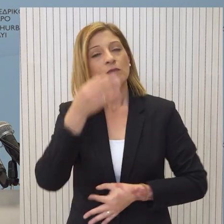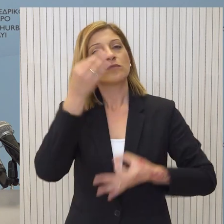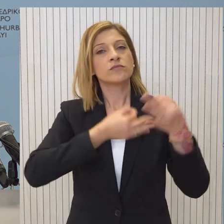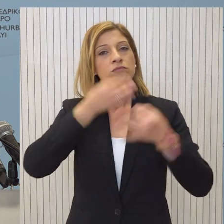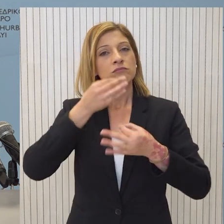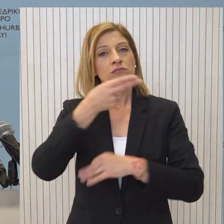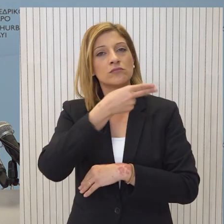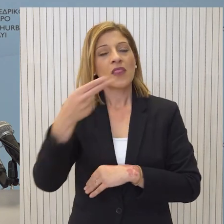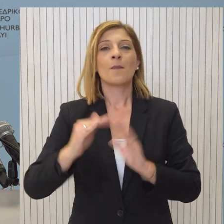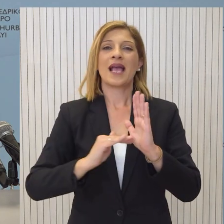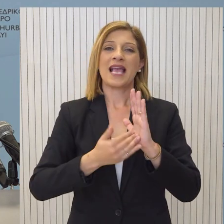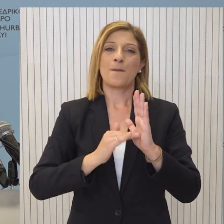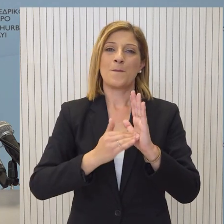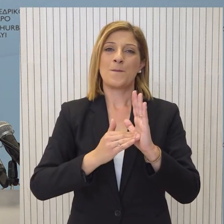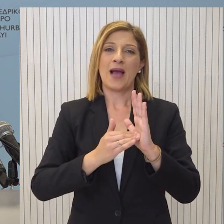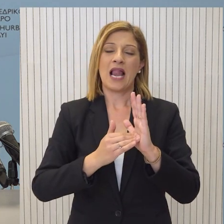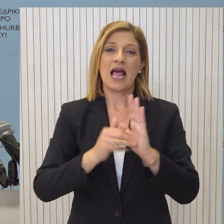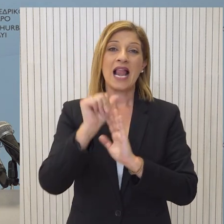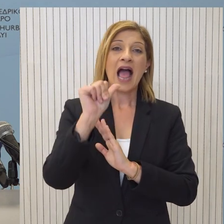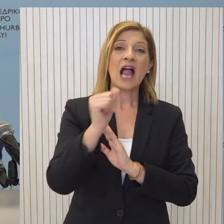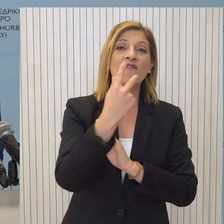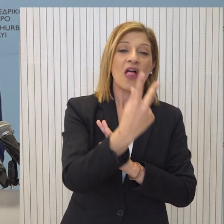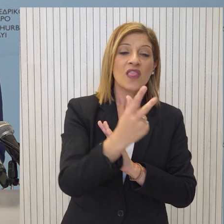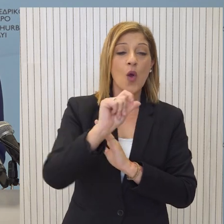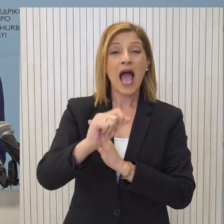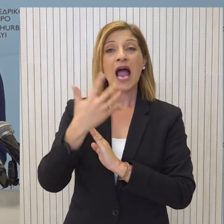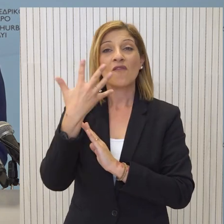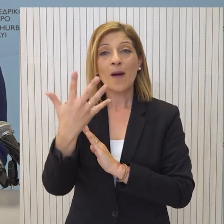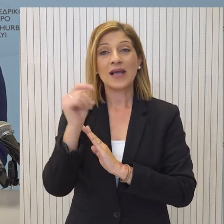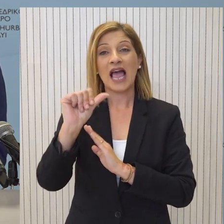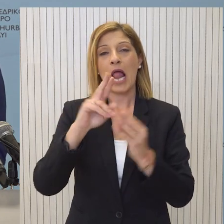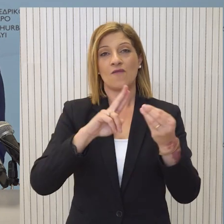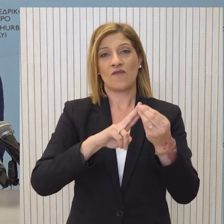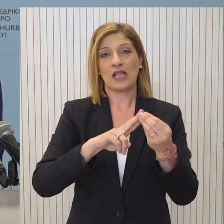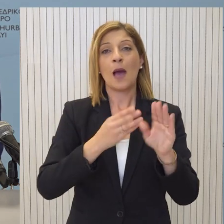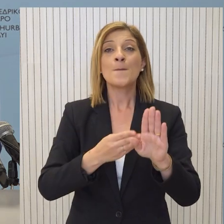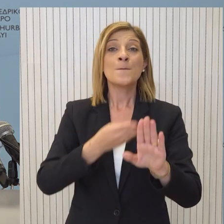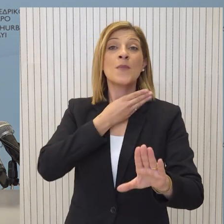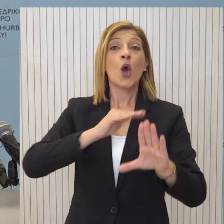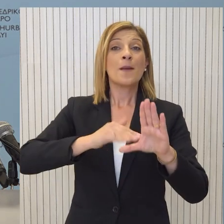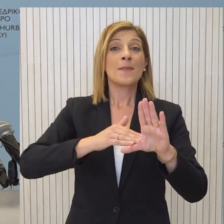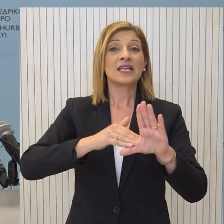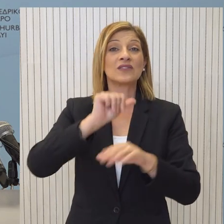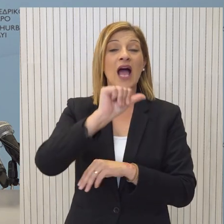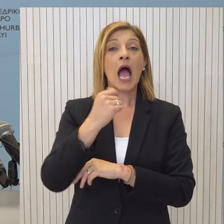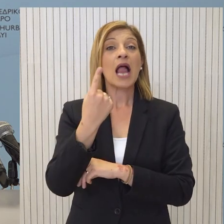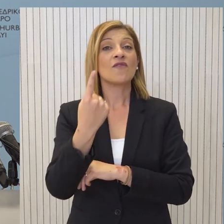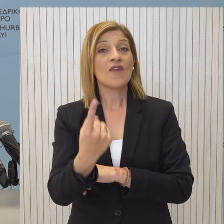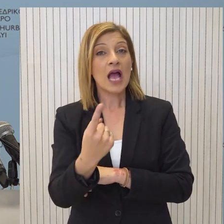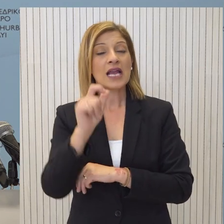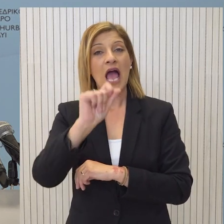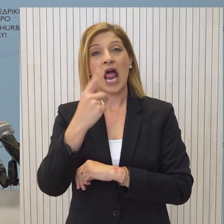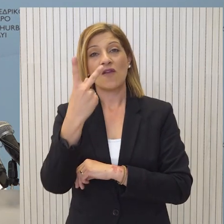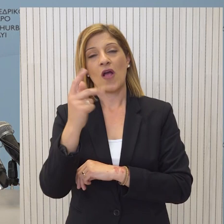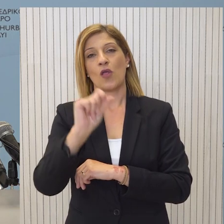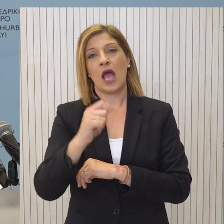συζητηθεί και το ζήτημα των υπαλλήλων που υπηρετούν στι στην κλίμακα Α1, Α2 και